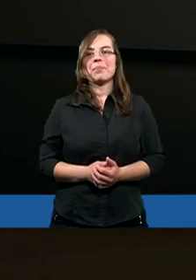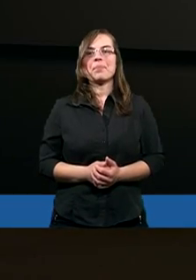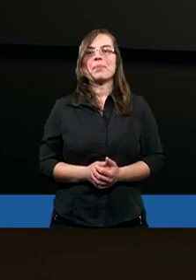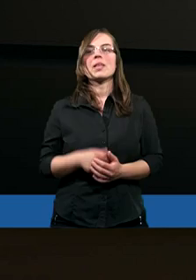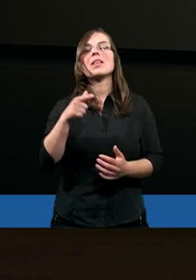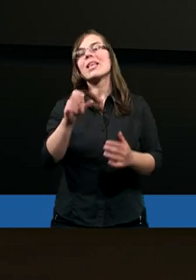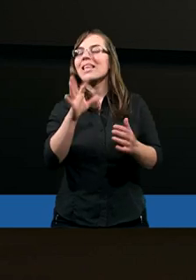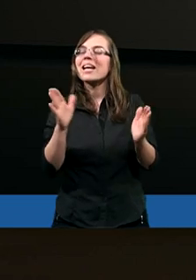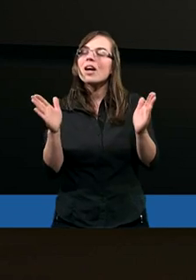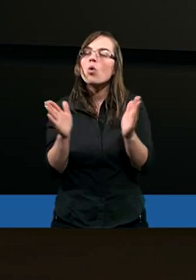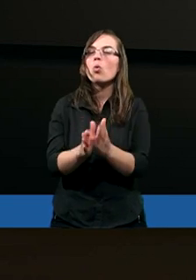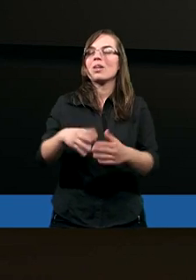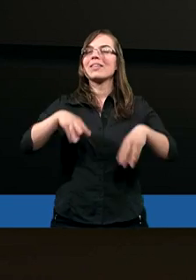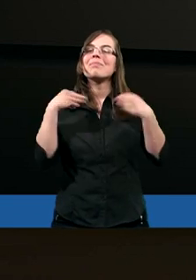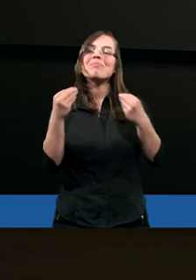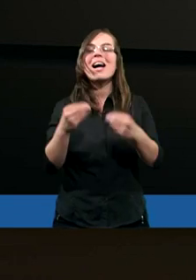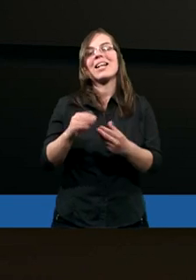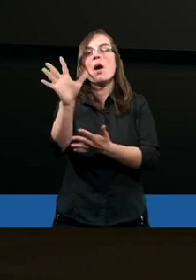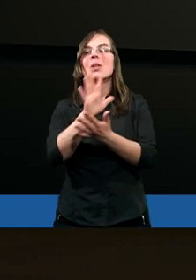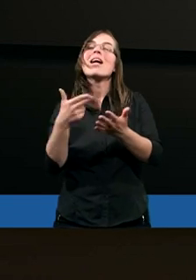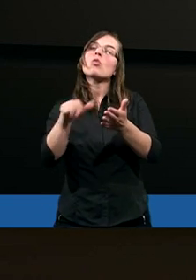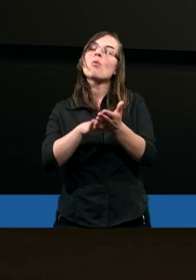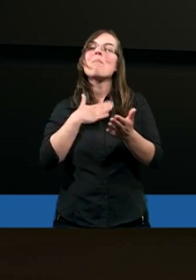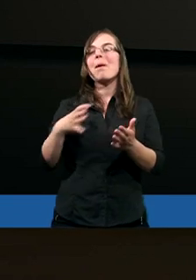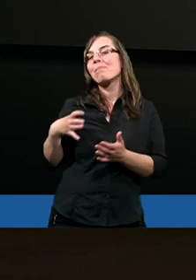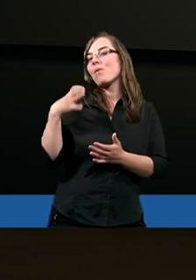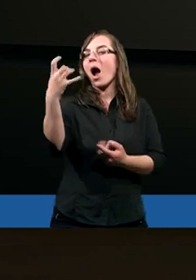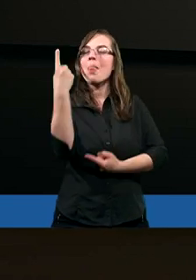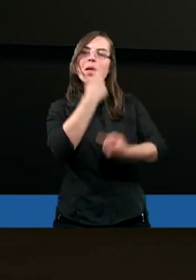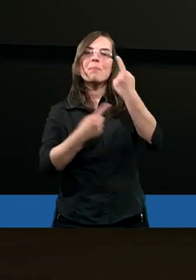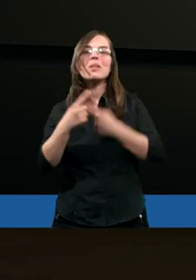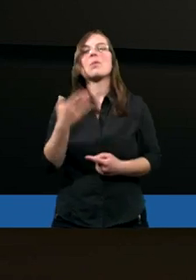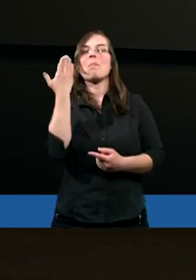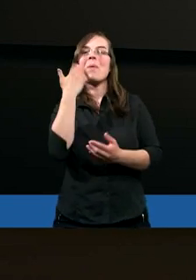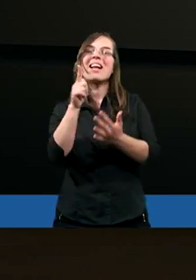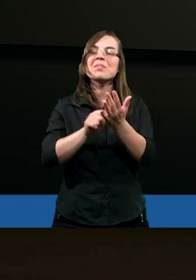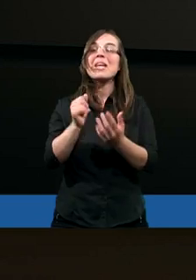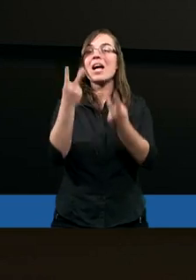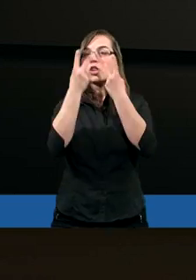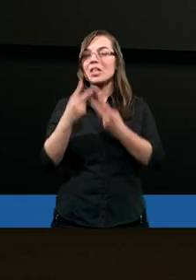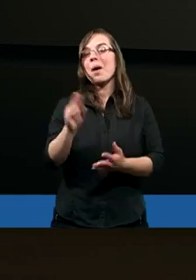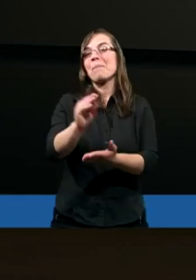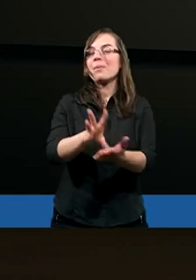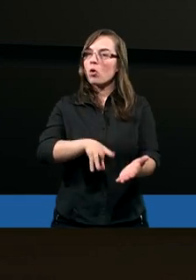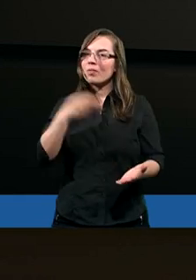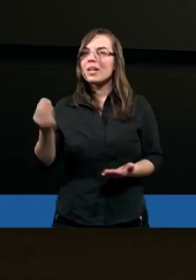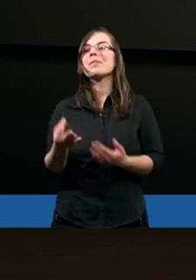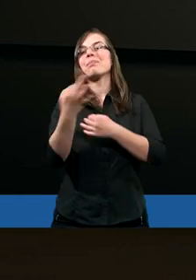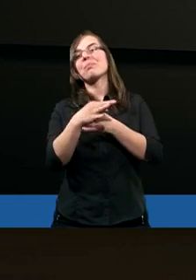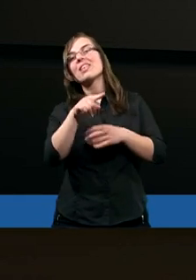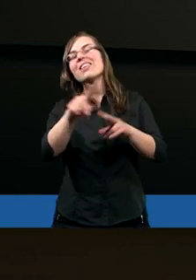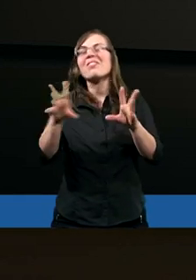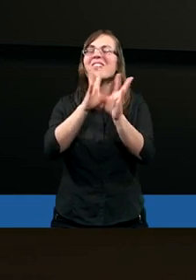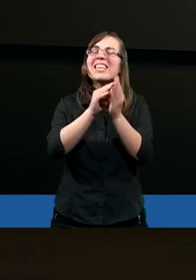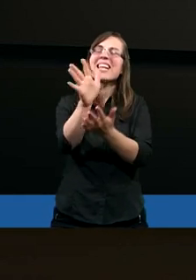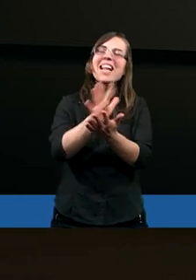Taki krótki tekst, a tyle ma bogatych myśli. Powiem wam, że bardzo często jak czytam Biblię, jak zaczynam czytać szczególnie listy,